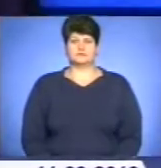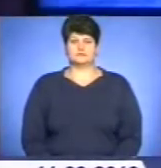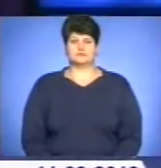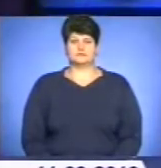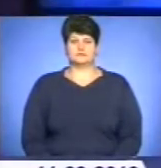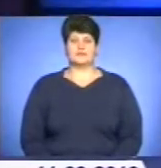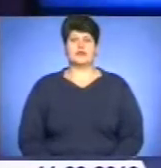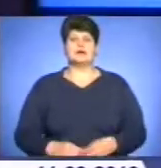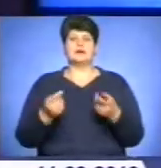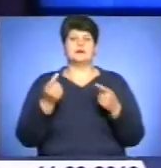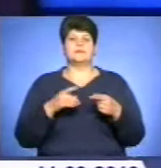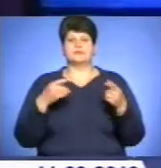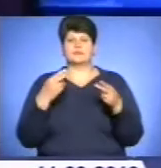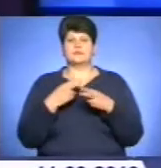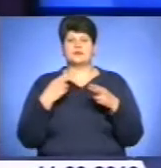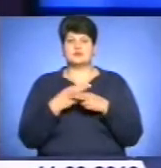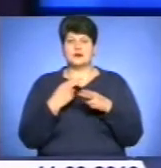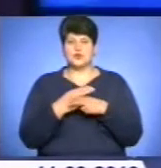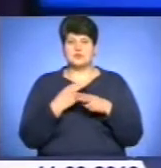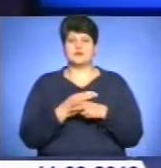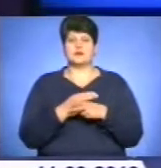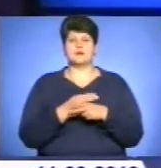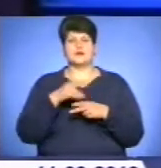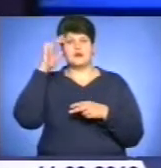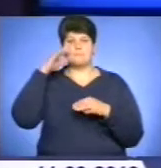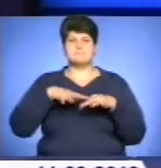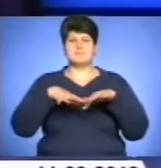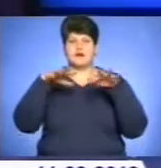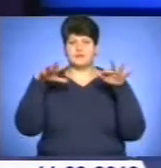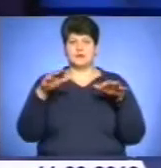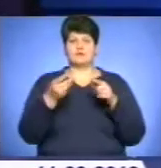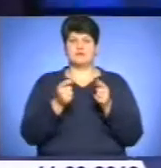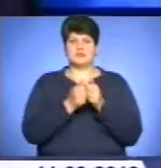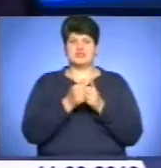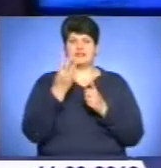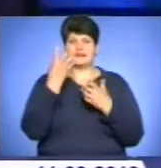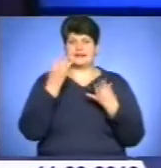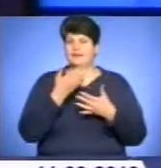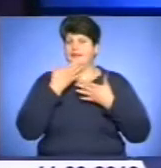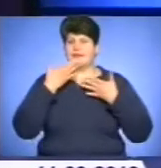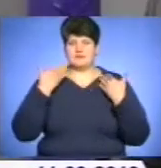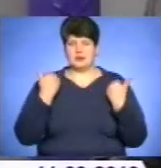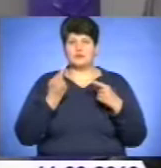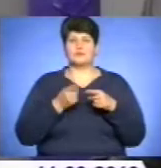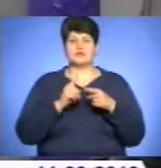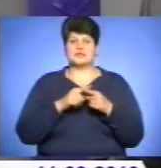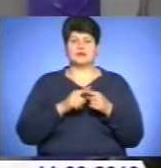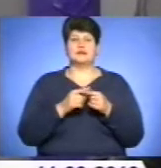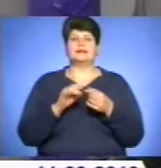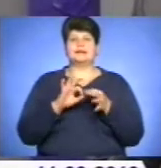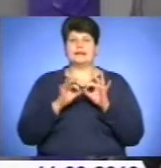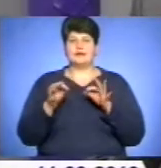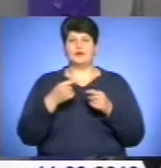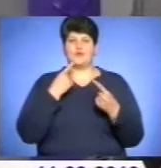Загрози паводків у найближчі три дні на Тернопільщині немає. Про це детальніше говоримо із начальником управління з питань